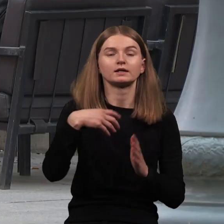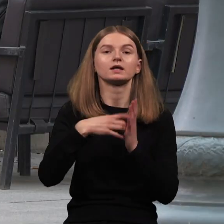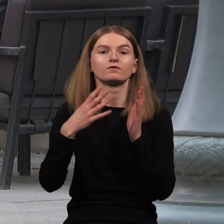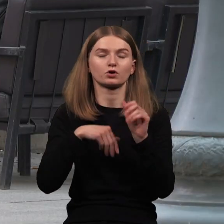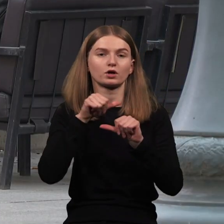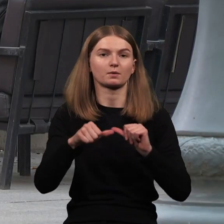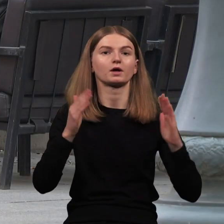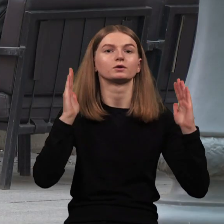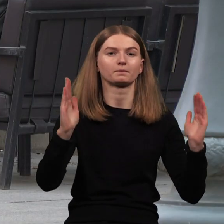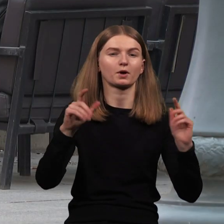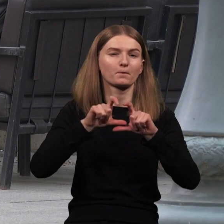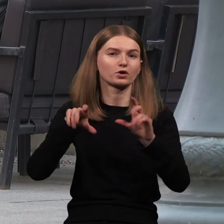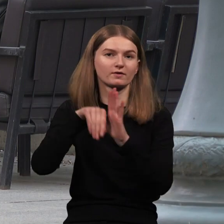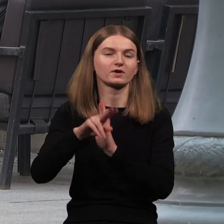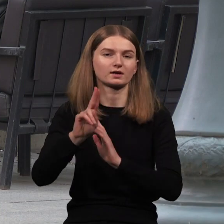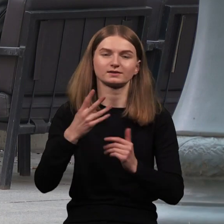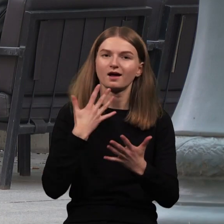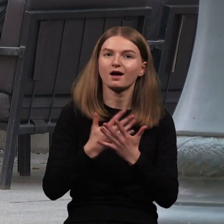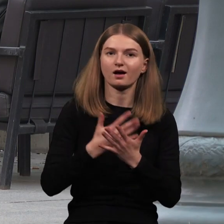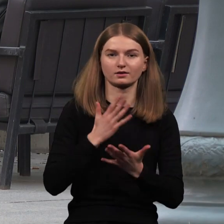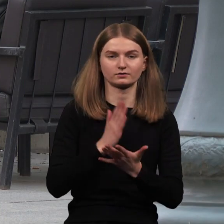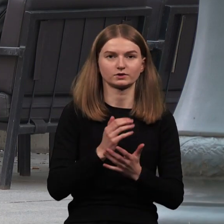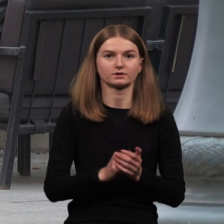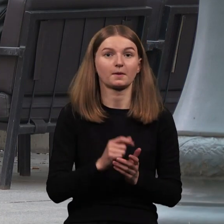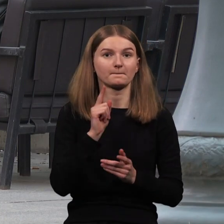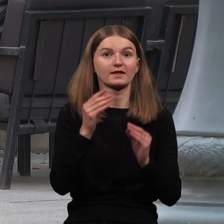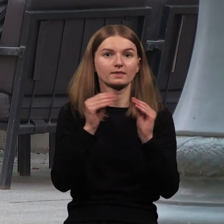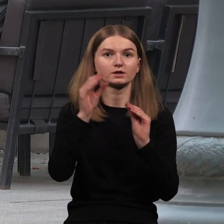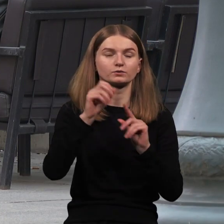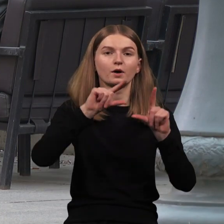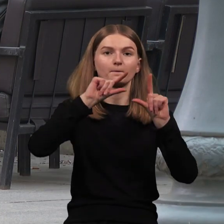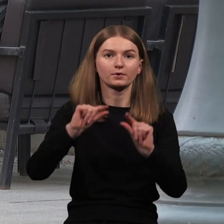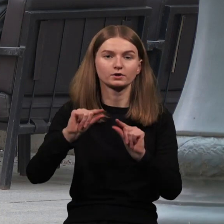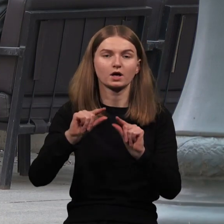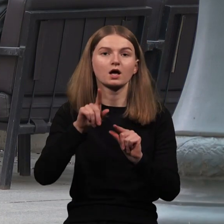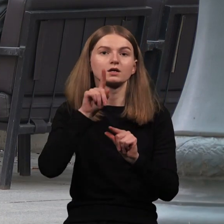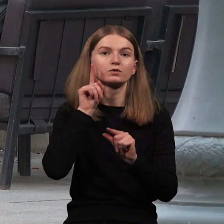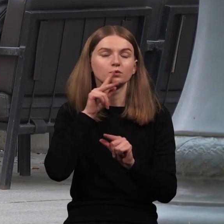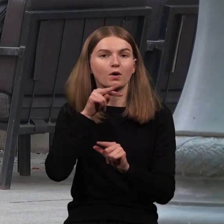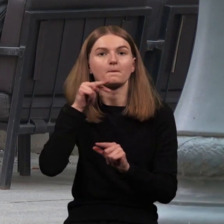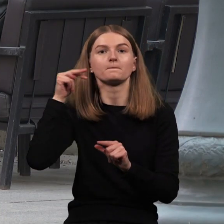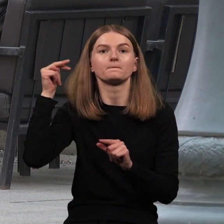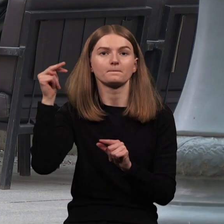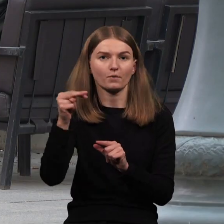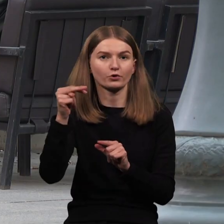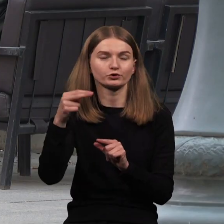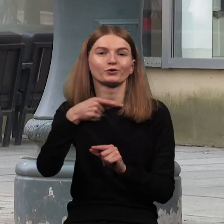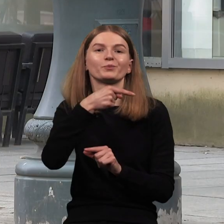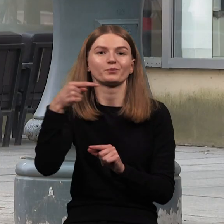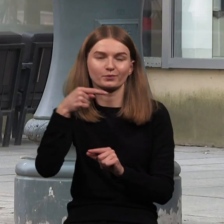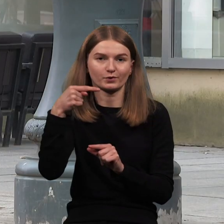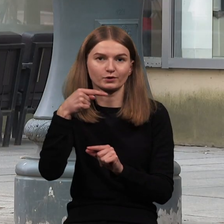asmenys tai yra moksleiviai. Beje, 10 procentų sumažėjo jaunimo požiūrių į politiką negatyvumas.